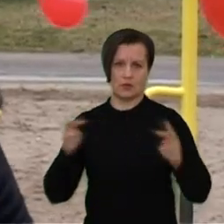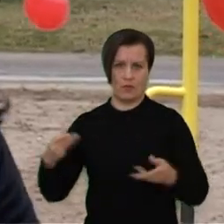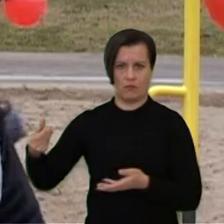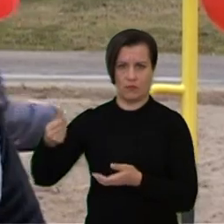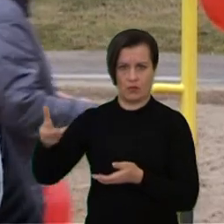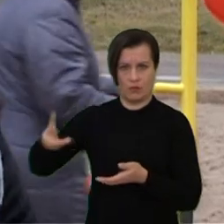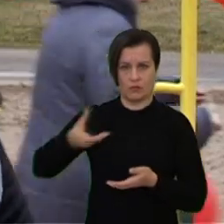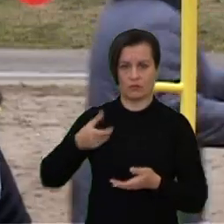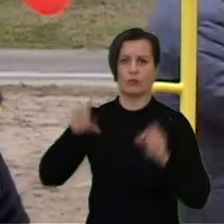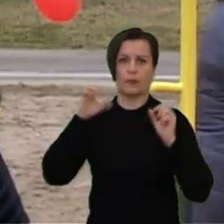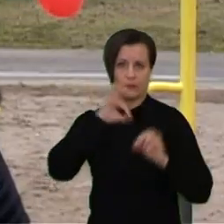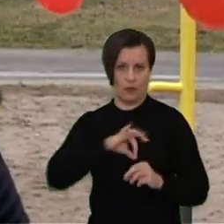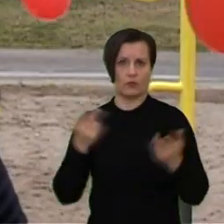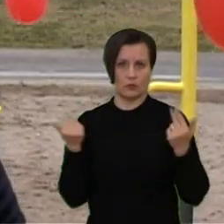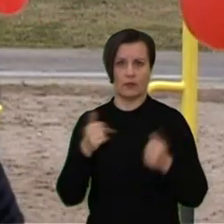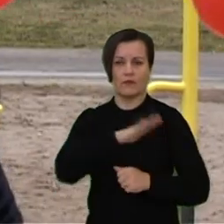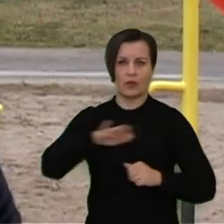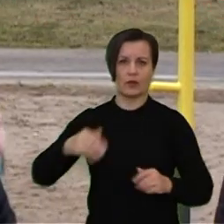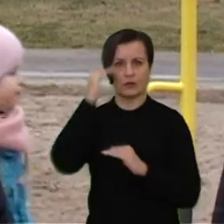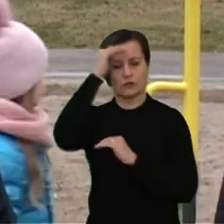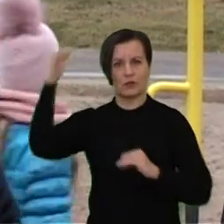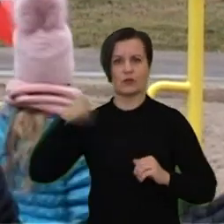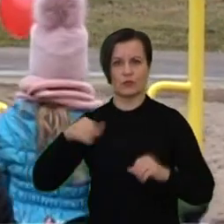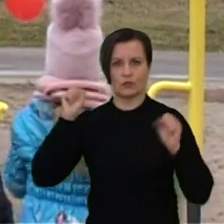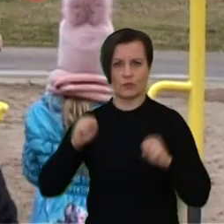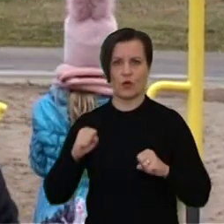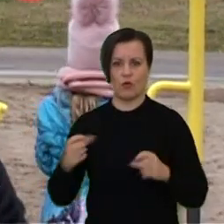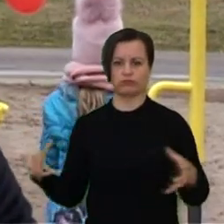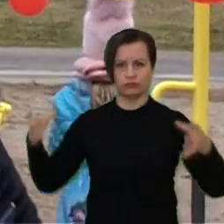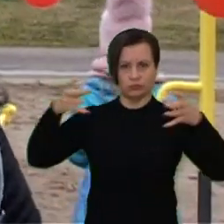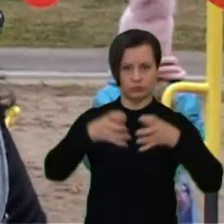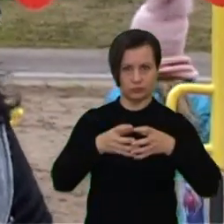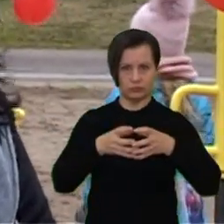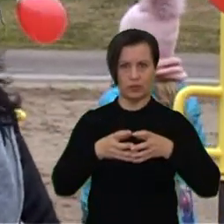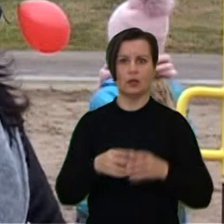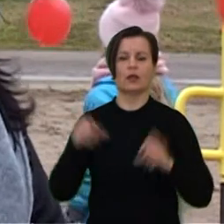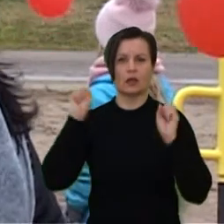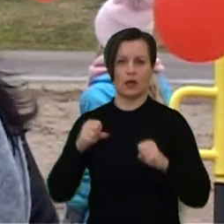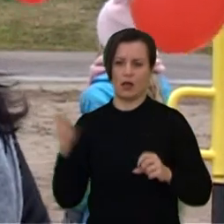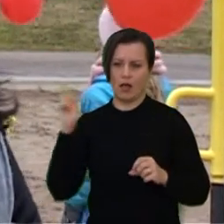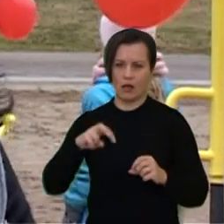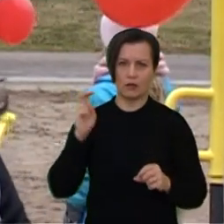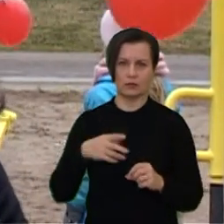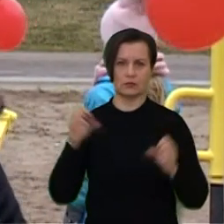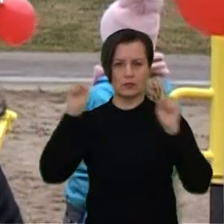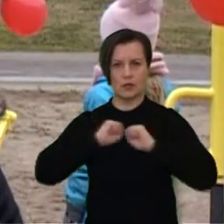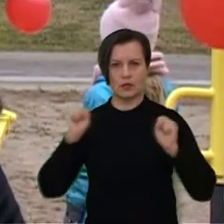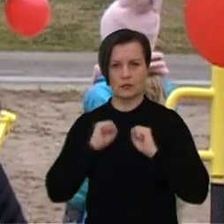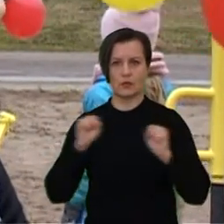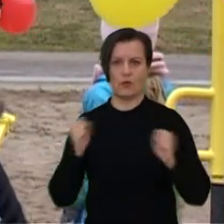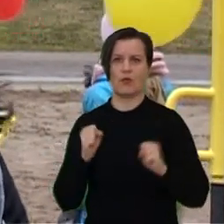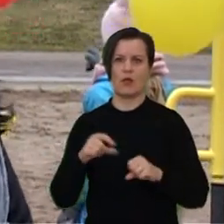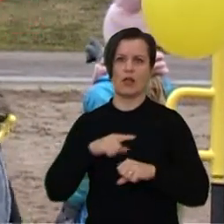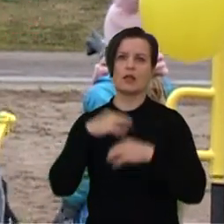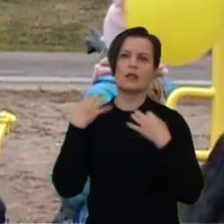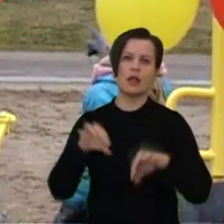naudinga todėl, kad galės vaikai ir jūri saugęs žmonės susiburti į vieną tokią bendrą ratelį. Turėsim kur ateiti ir pasportuoti, ir laisvalaikį praleisti.